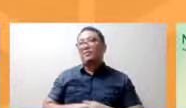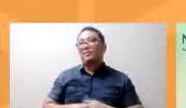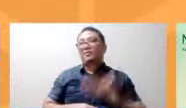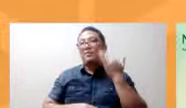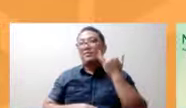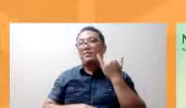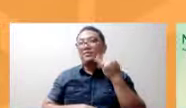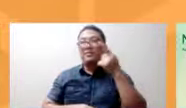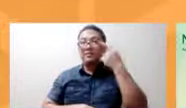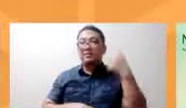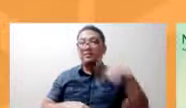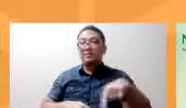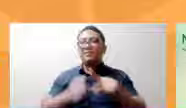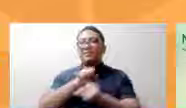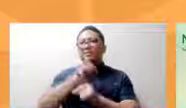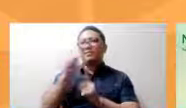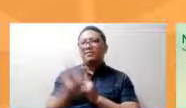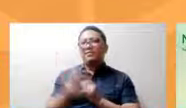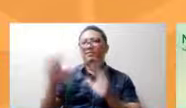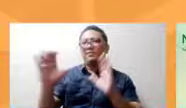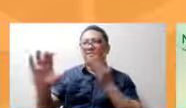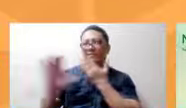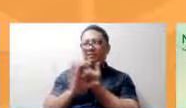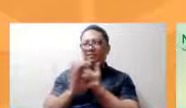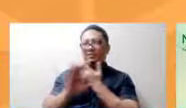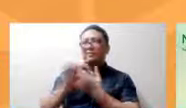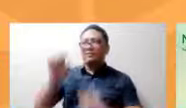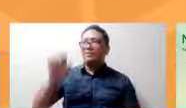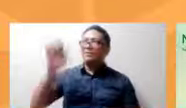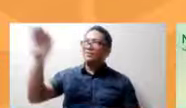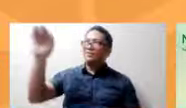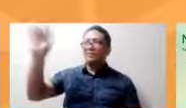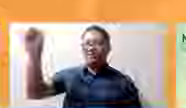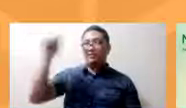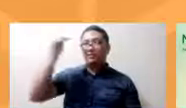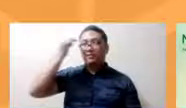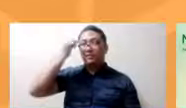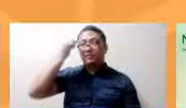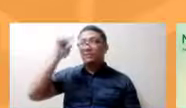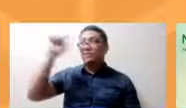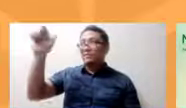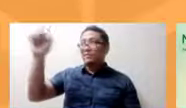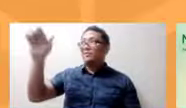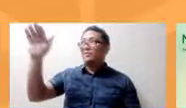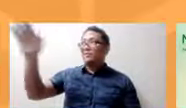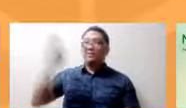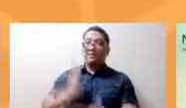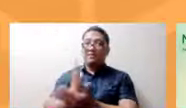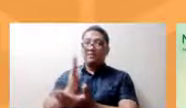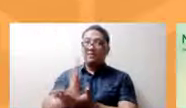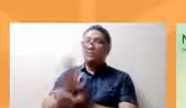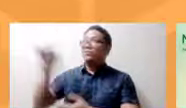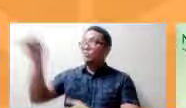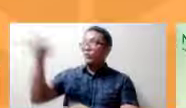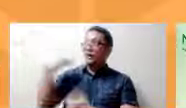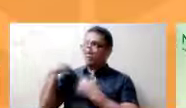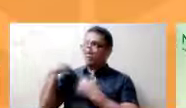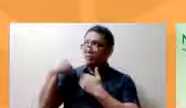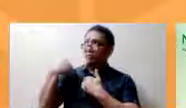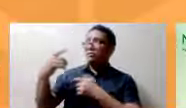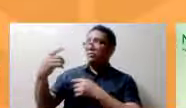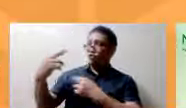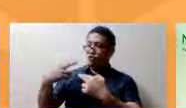a social contract at sa kasingili natin ng gobyerno kasi karapatan natin ito at